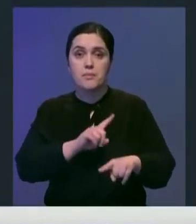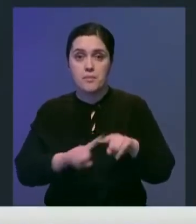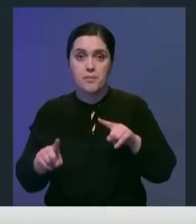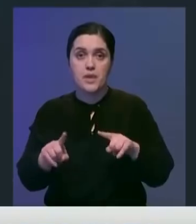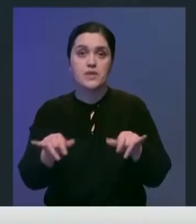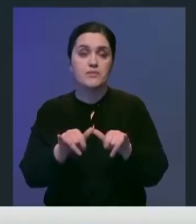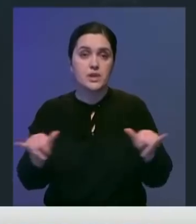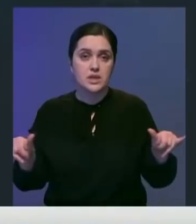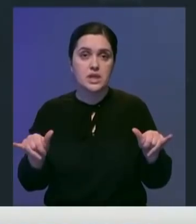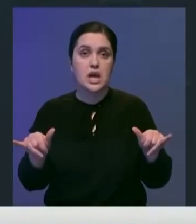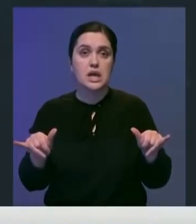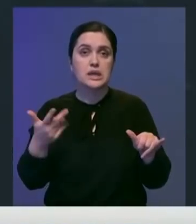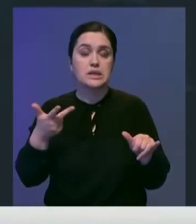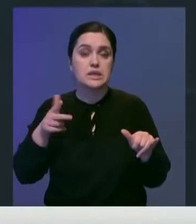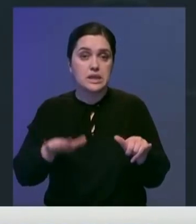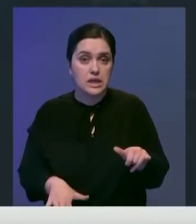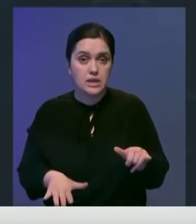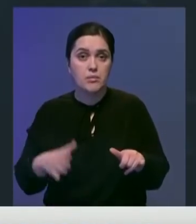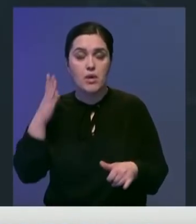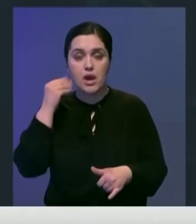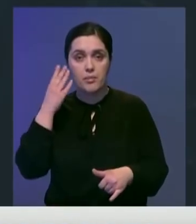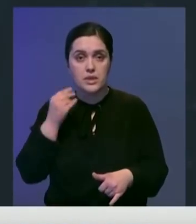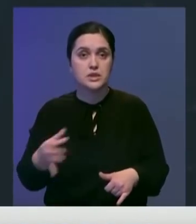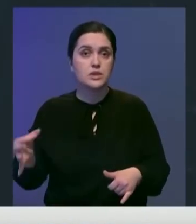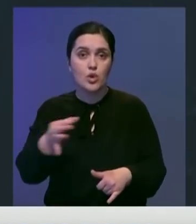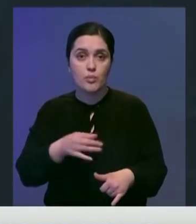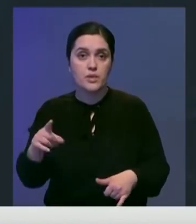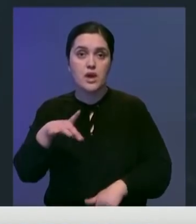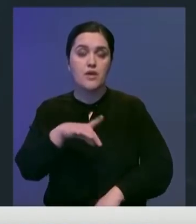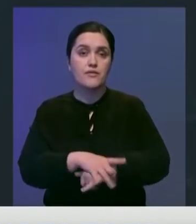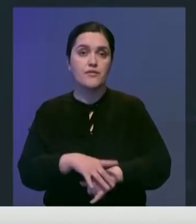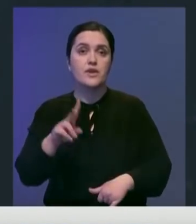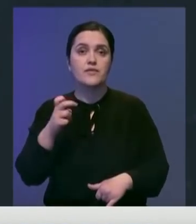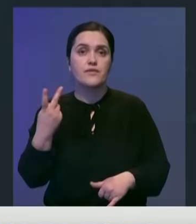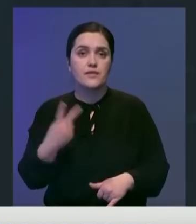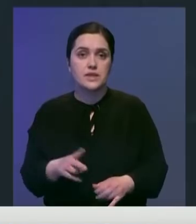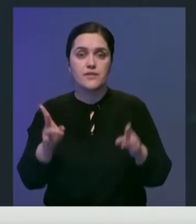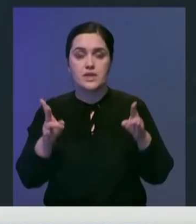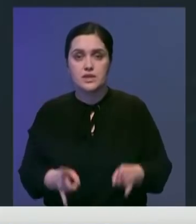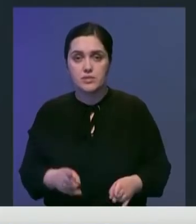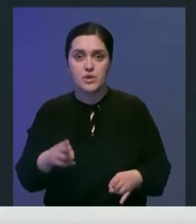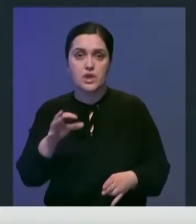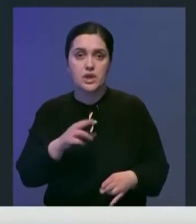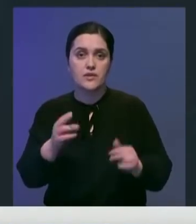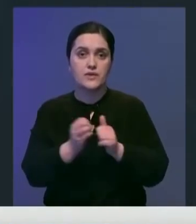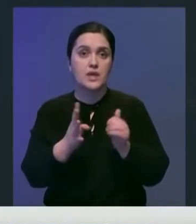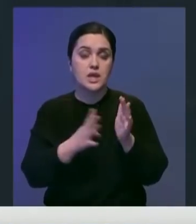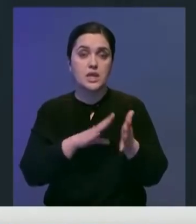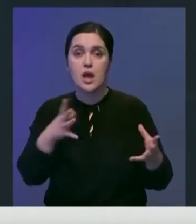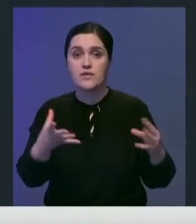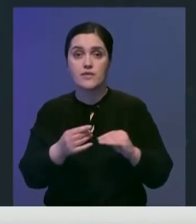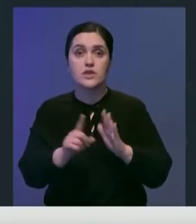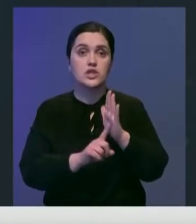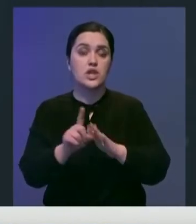наблюдается резкий всплеск. Замыкает тройку антилидеров Алматинская область, где выявлено 220 заболевших ковид-19.